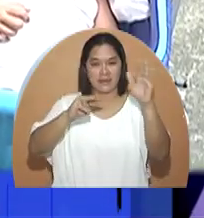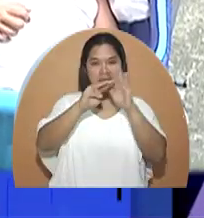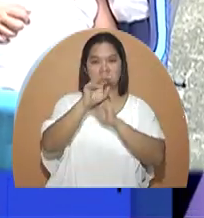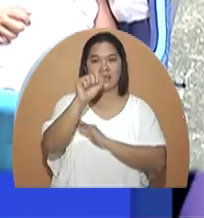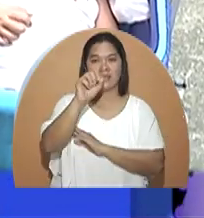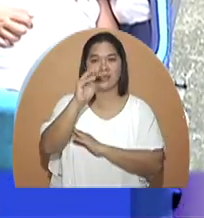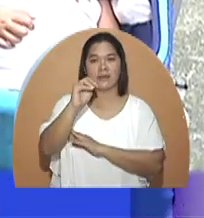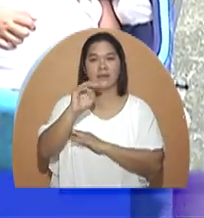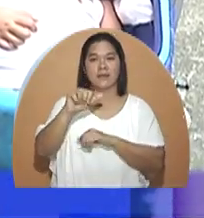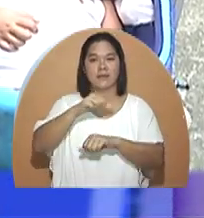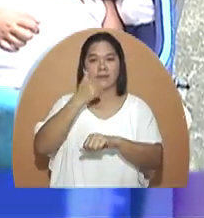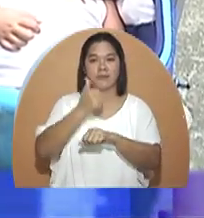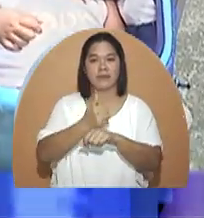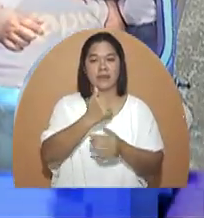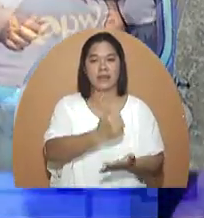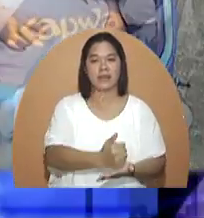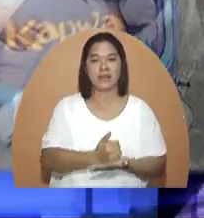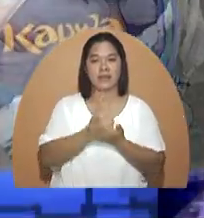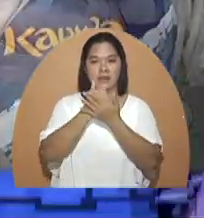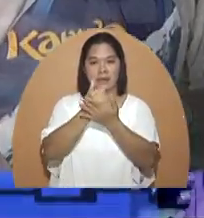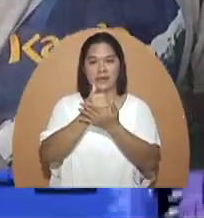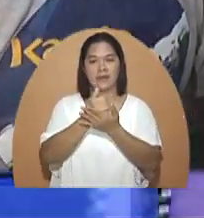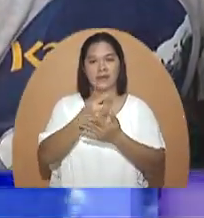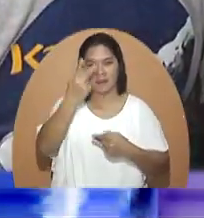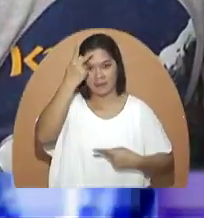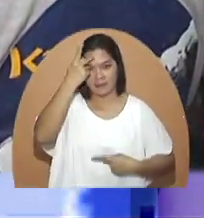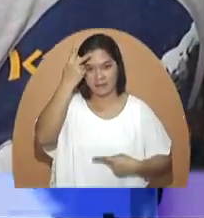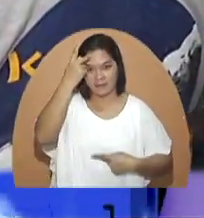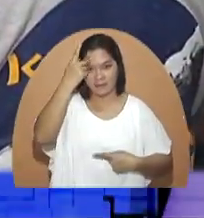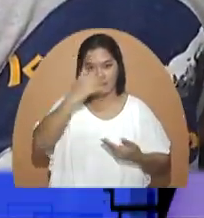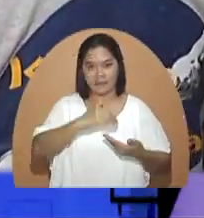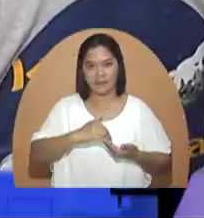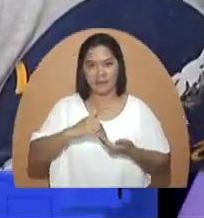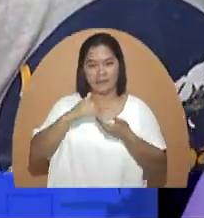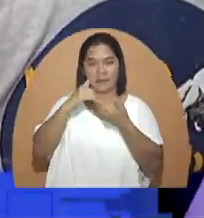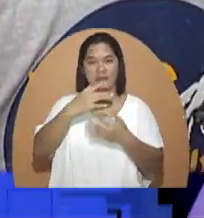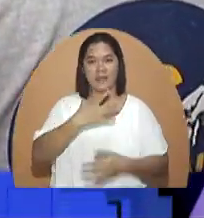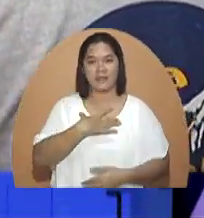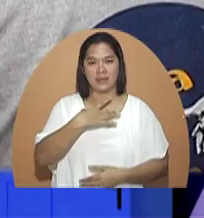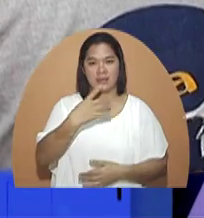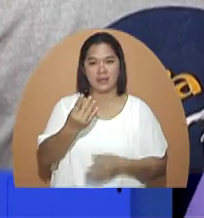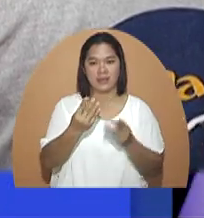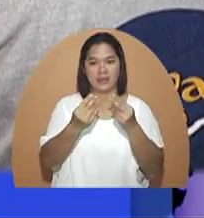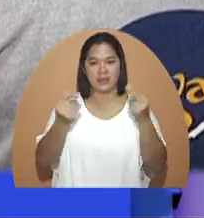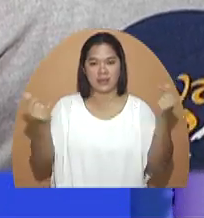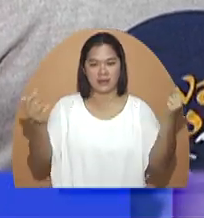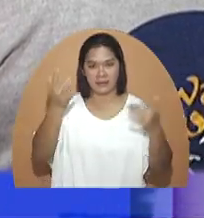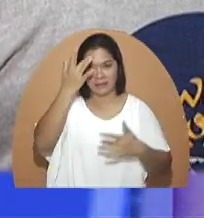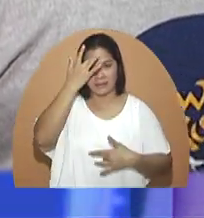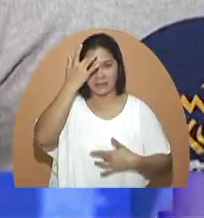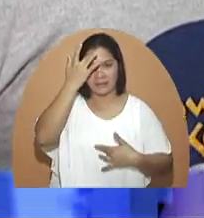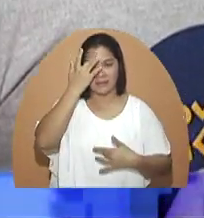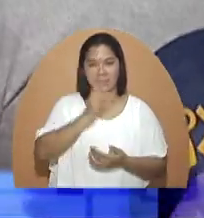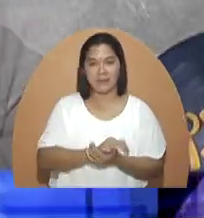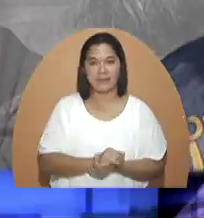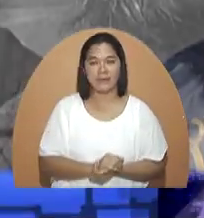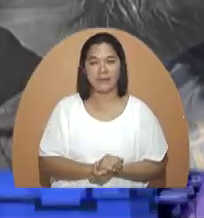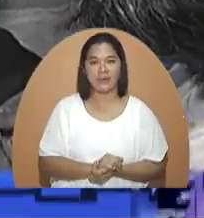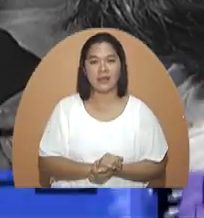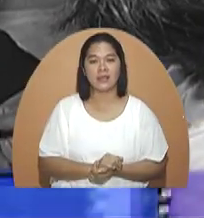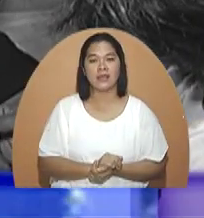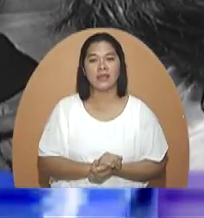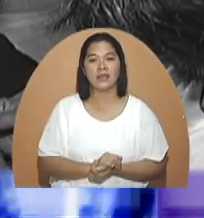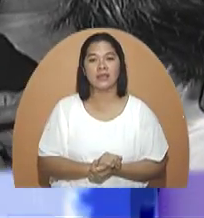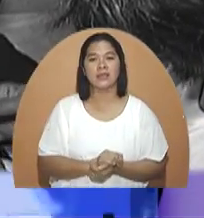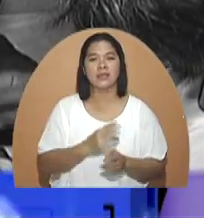ng SM Foundation na matulungan ng mga pasyente ng kapwa kumahal ko na nagnanais gumaling sa kanilang mga karamdaman.